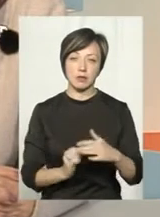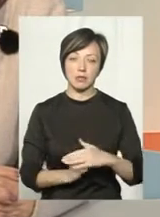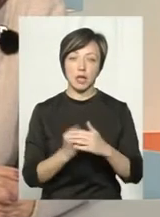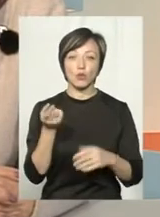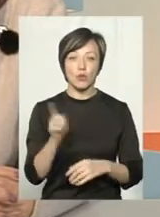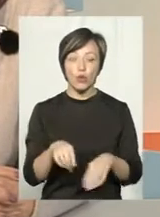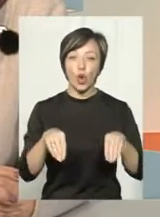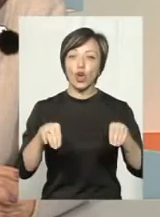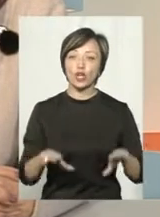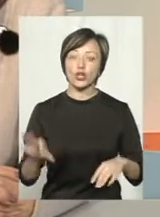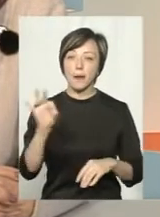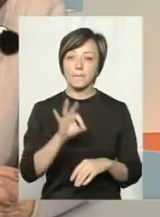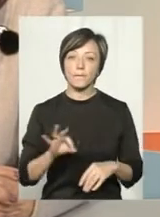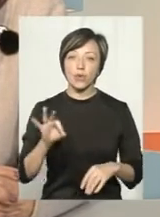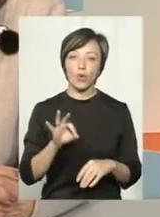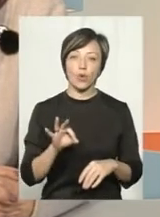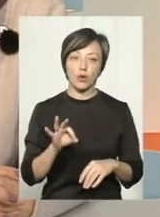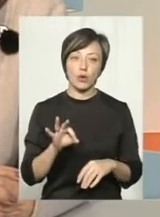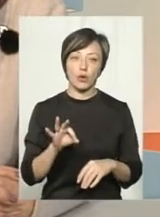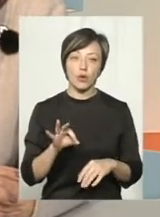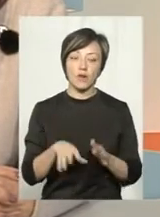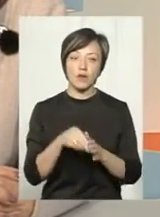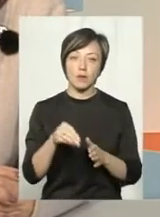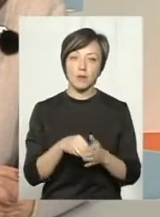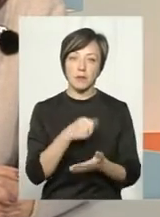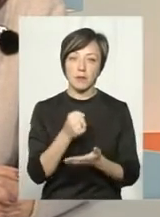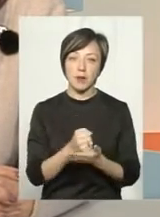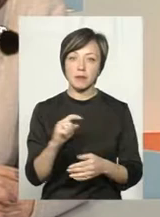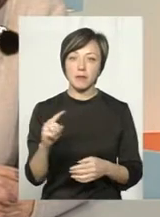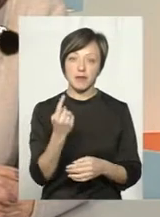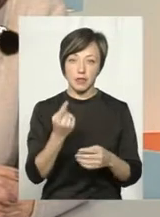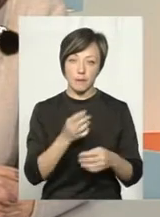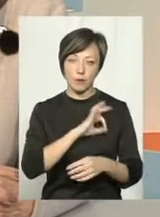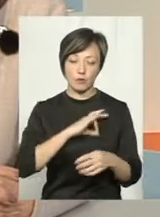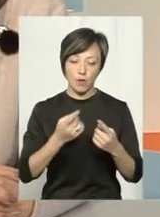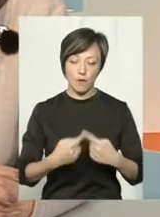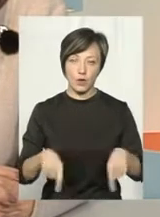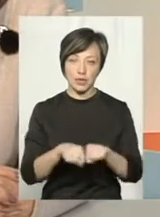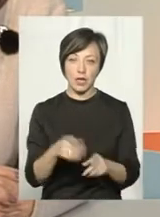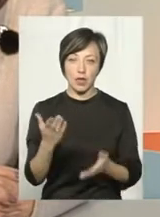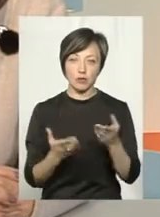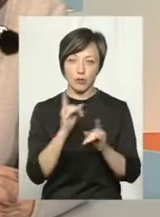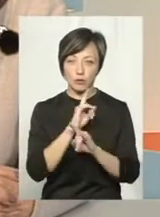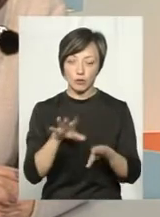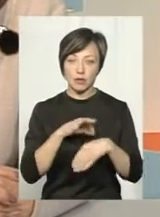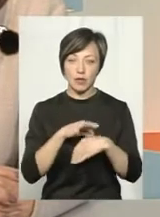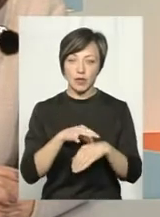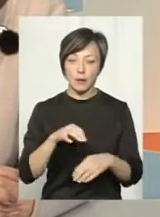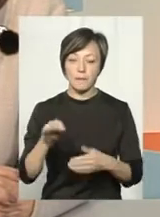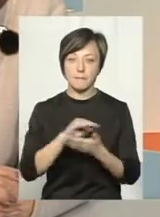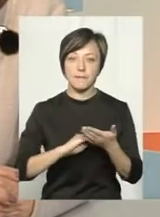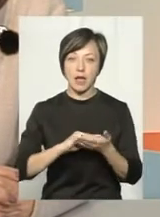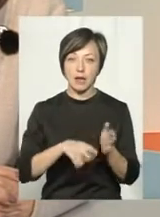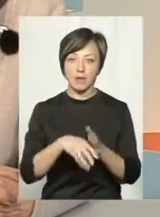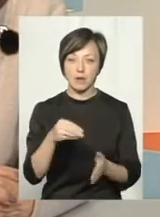Тому то рішення про вибори приймає первирна профспілкова організація. Якщо не будуть проведені перевибори, то вона